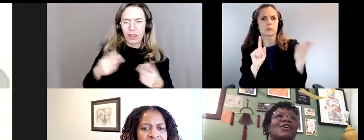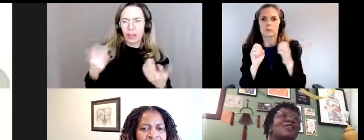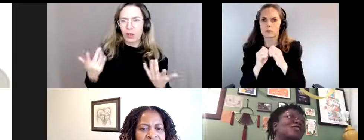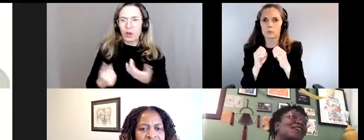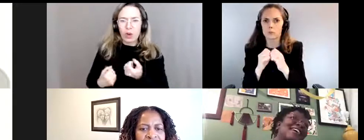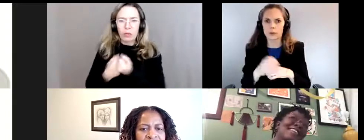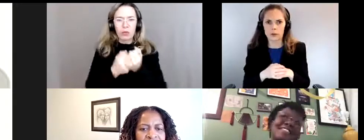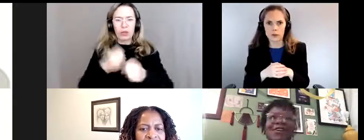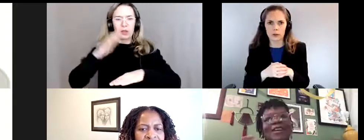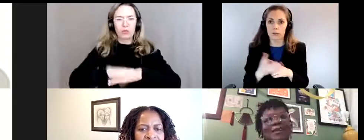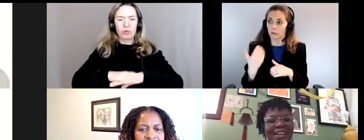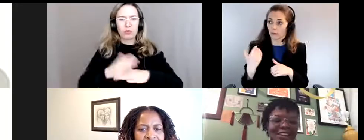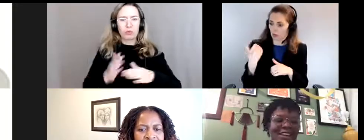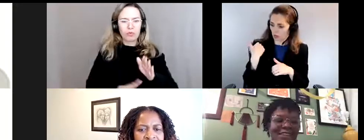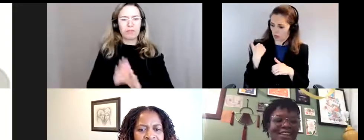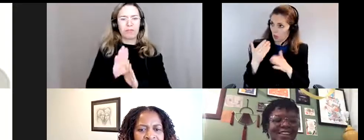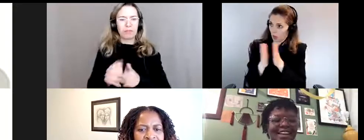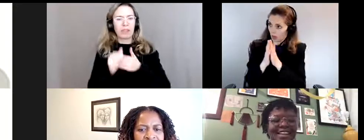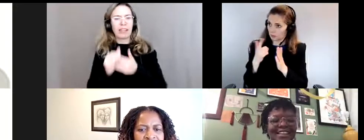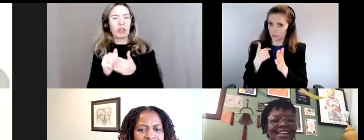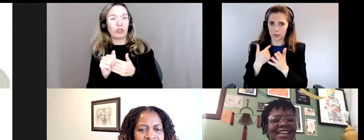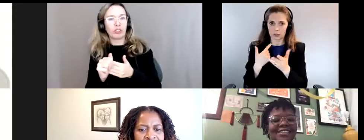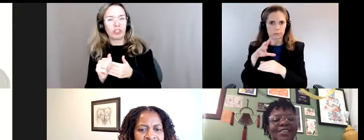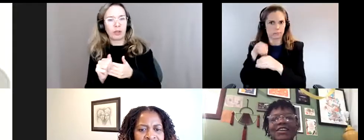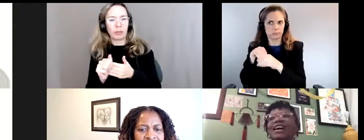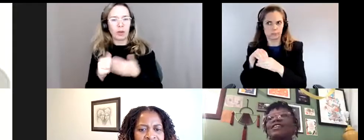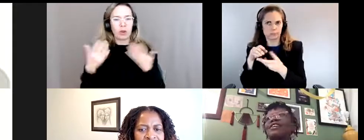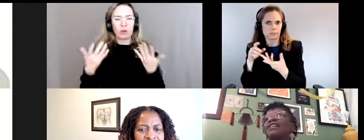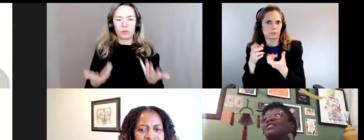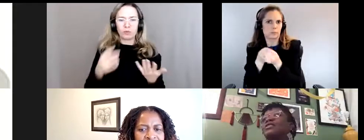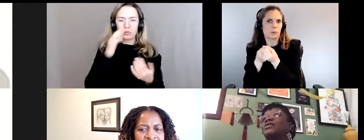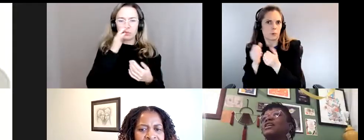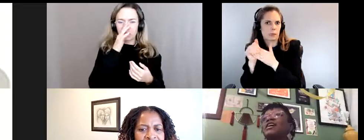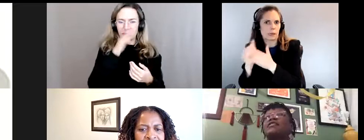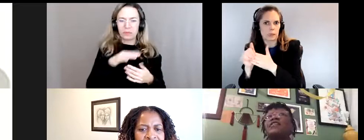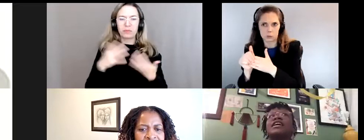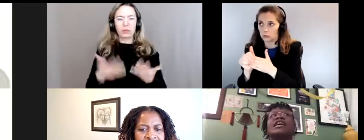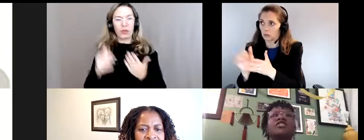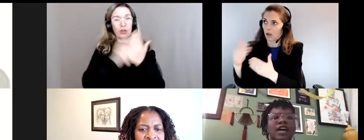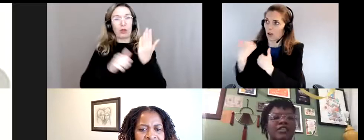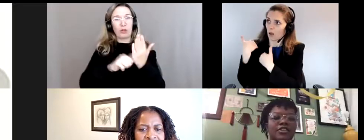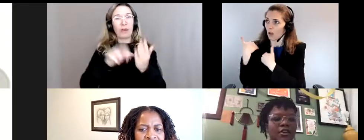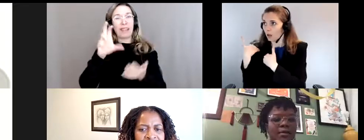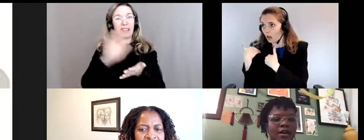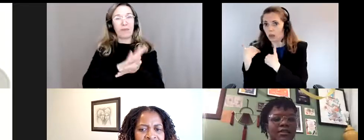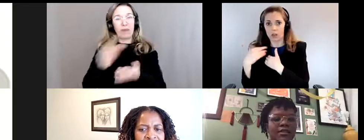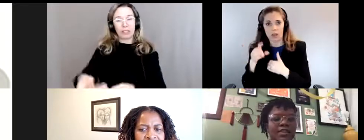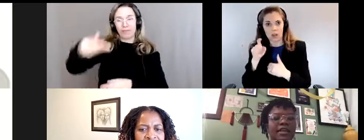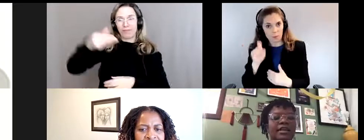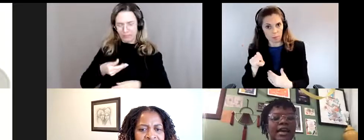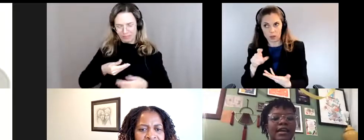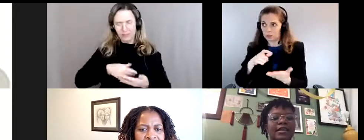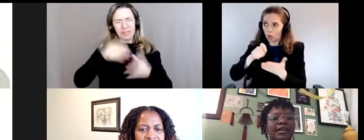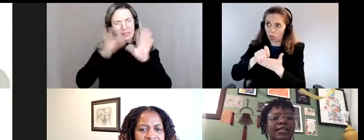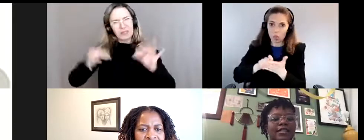appuyer dans votre croissance et votre leadership, souvent, on reçoit un document de 30 pages avec toutes les